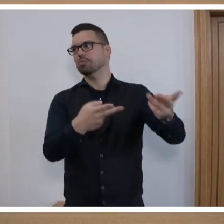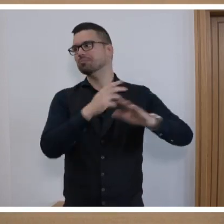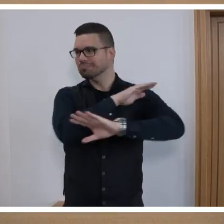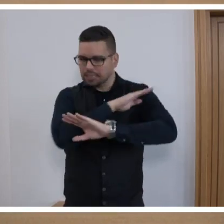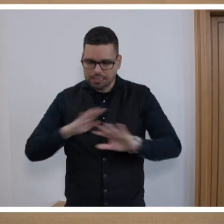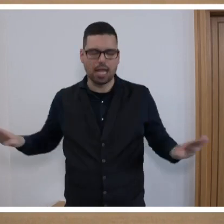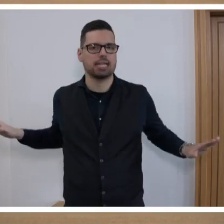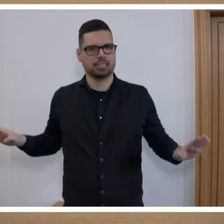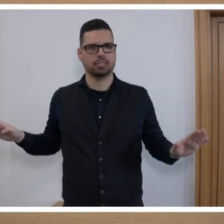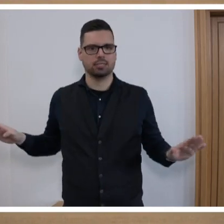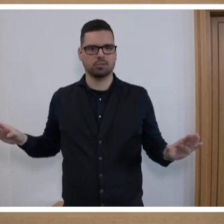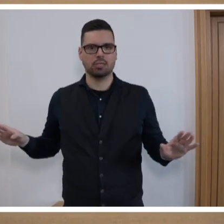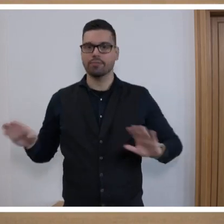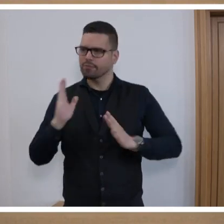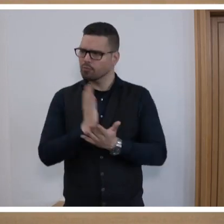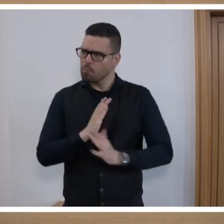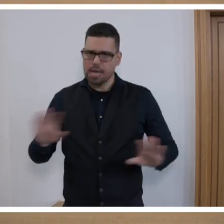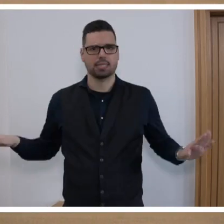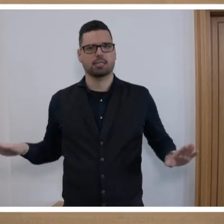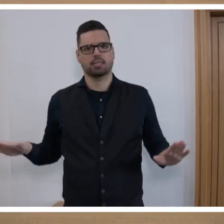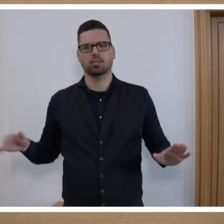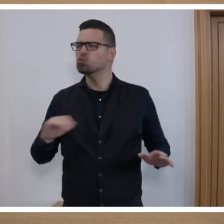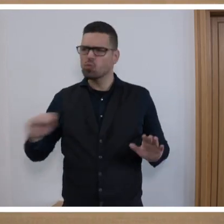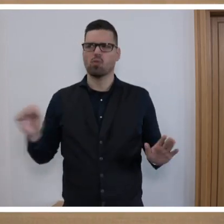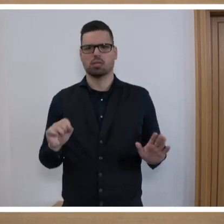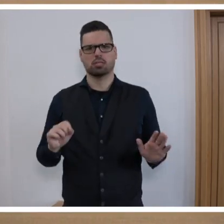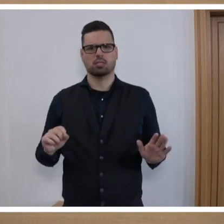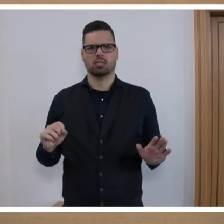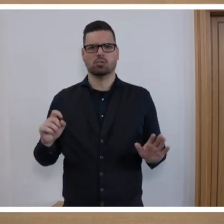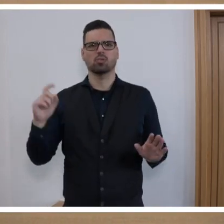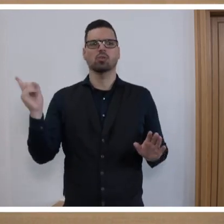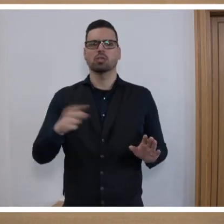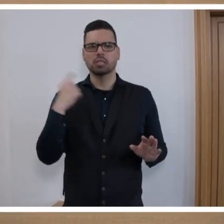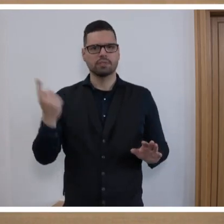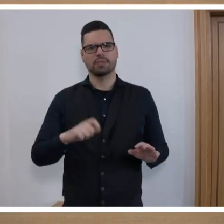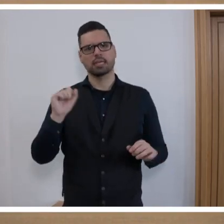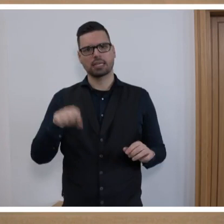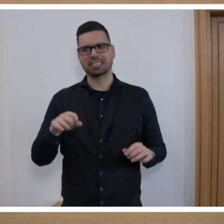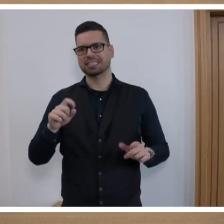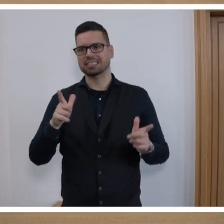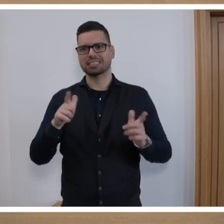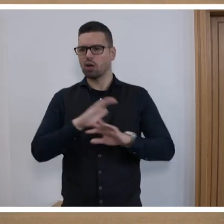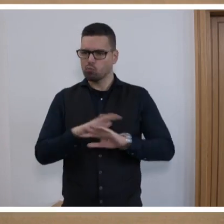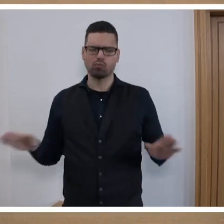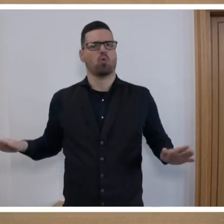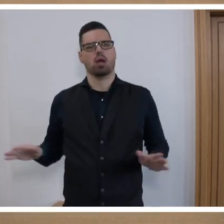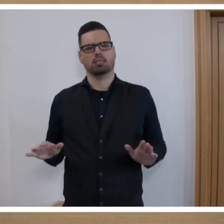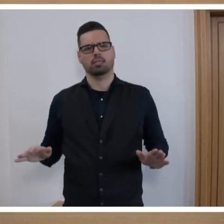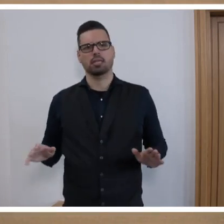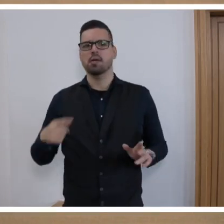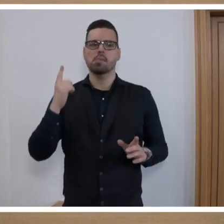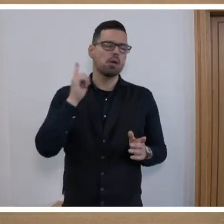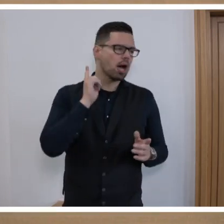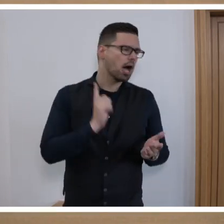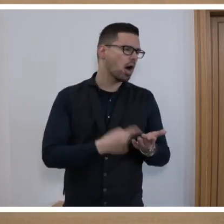für einen Frieden sofort. Und das, was wir tun können, das müssen wir auch tun. Und es gibt immer Ausreden